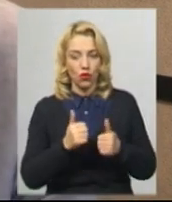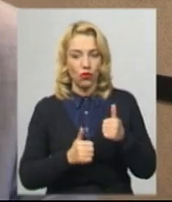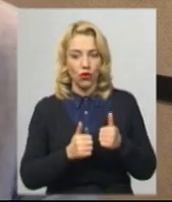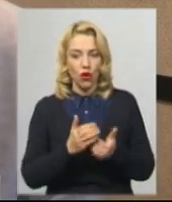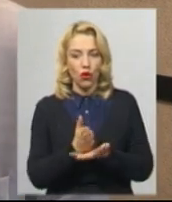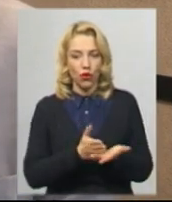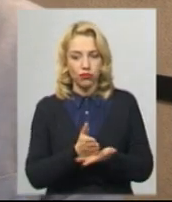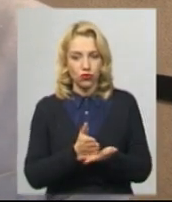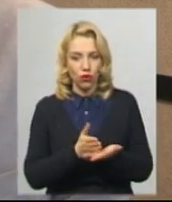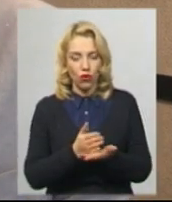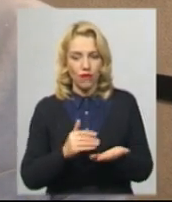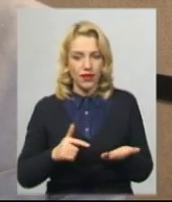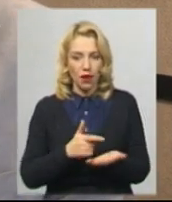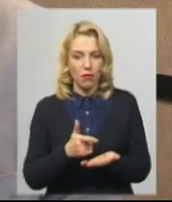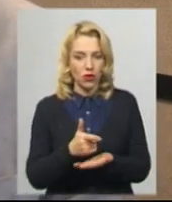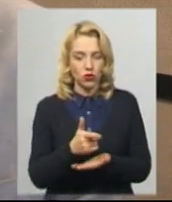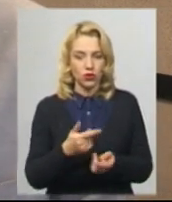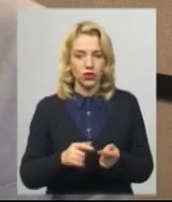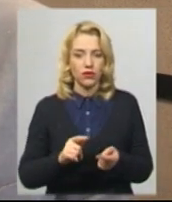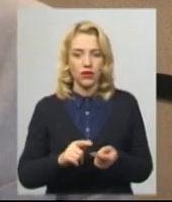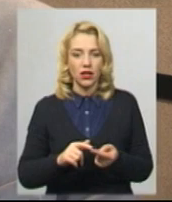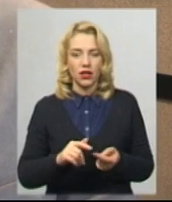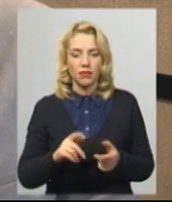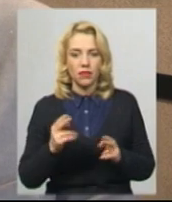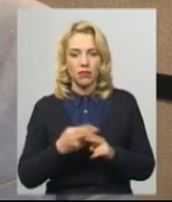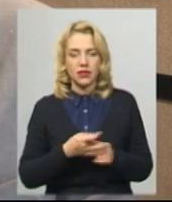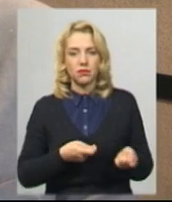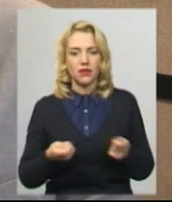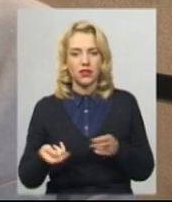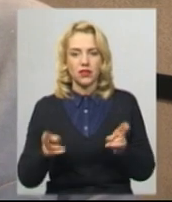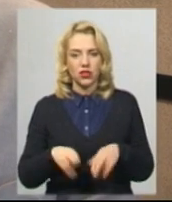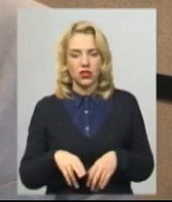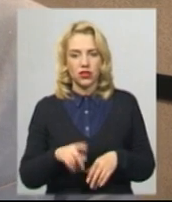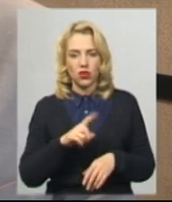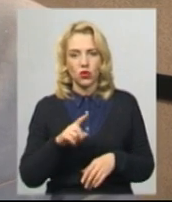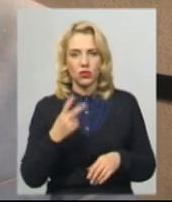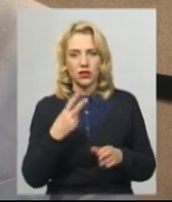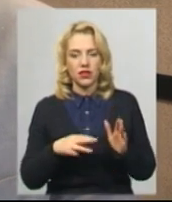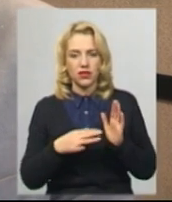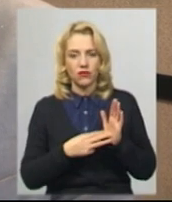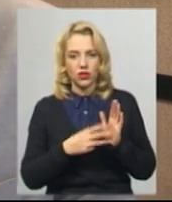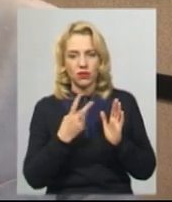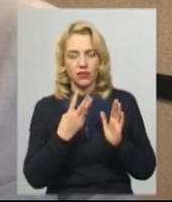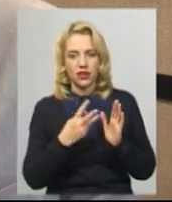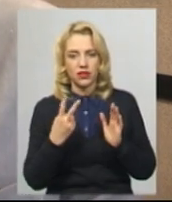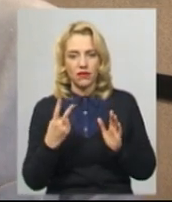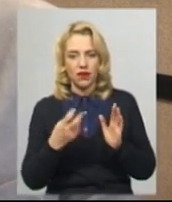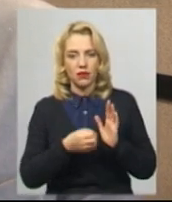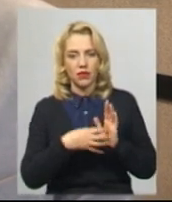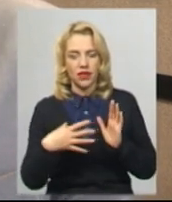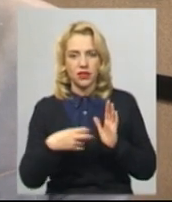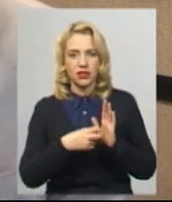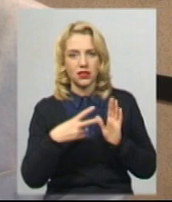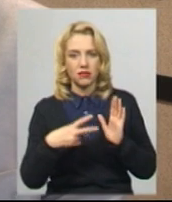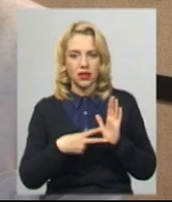маршрутів. Без перевізників залишились тимчасові маршрути номер 28, 32, 15 і 17.